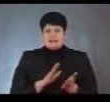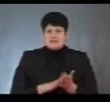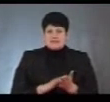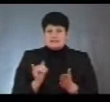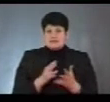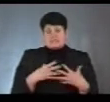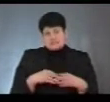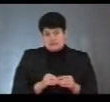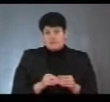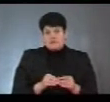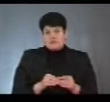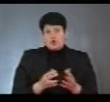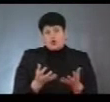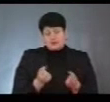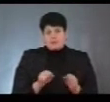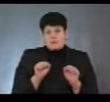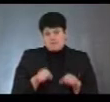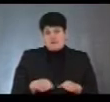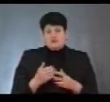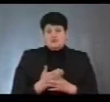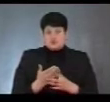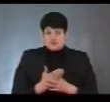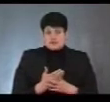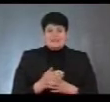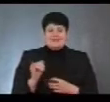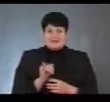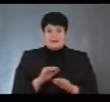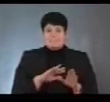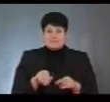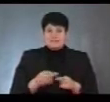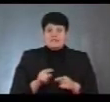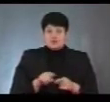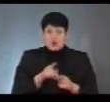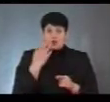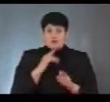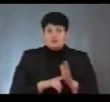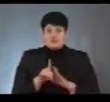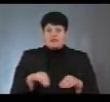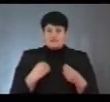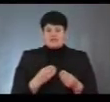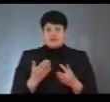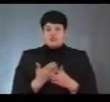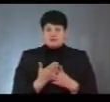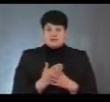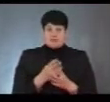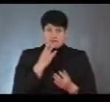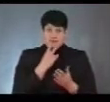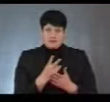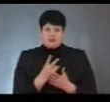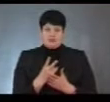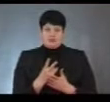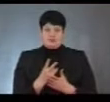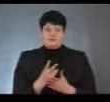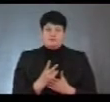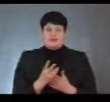сім'я таким чином отримує право на субсидії. І ось після того, як почали давати субсидії, ми фіксуємо збільшення кількості вибулих.